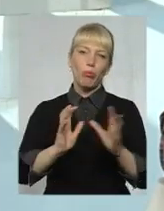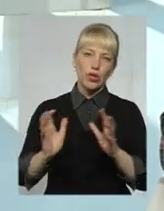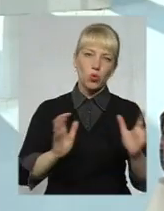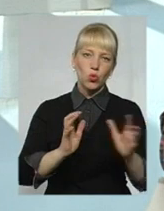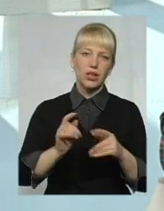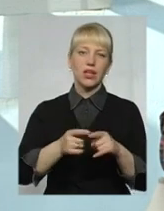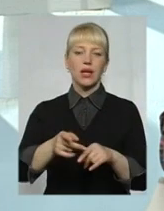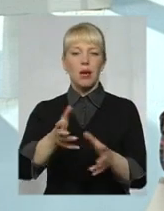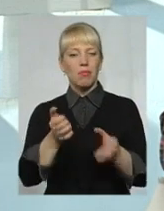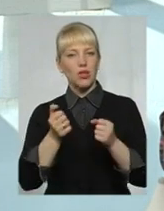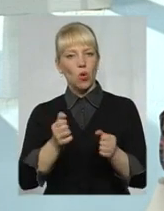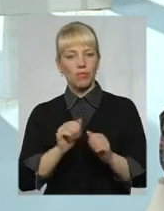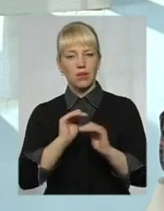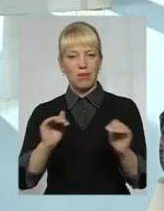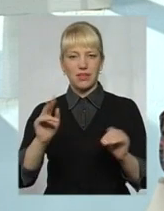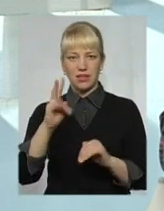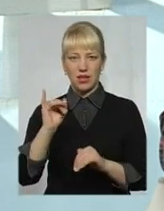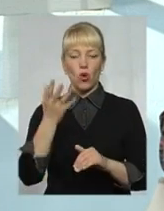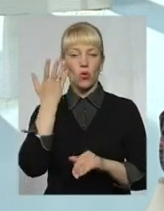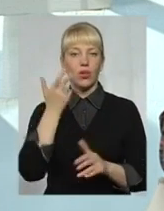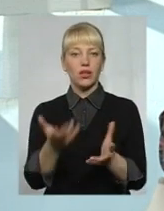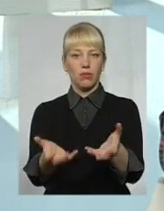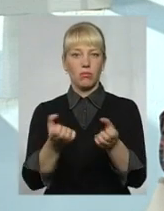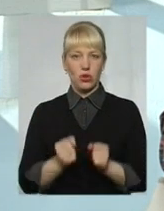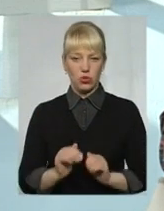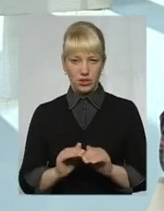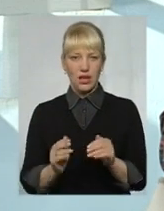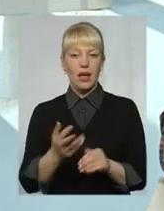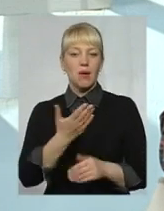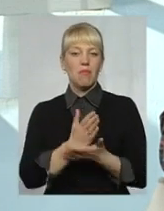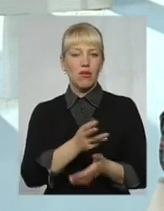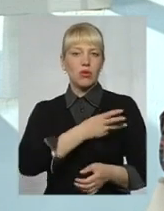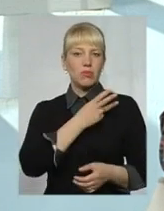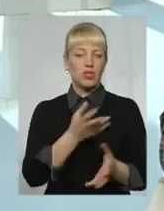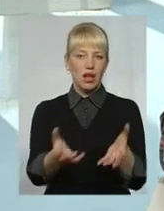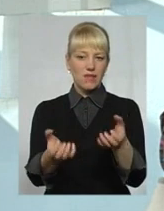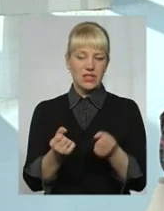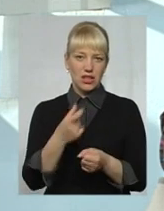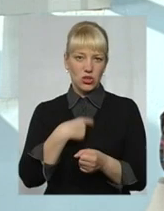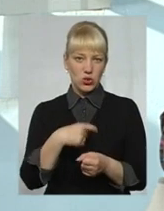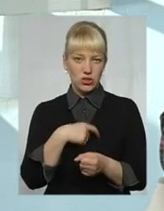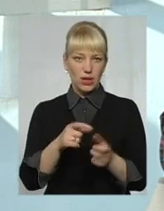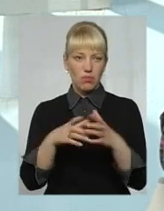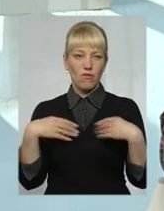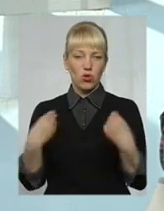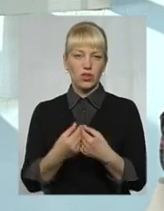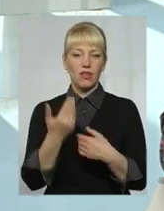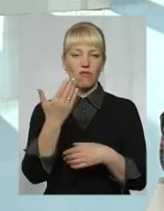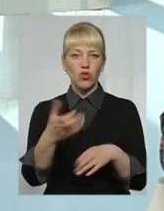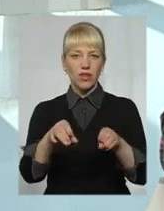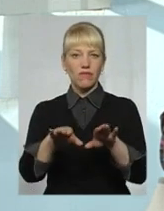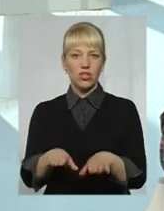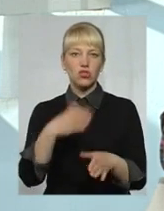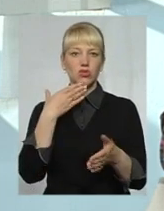прийомні батьки, коли вони беруть дітей, мають бажання взяти дітей до себе в родину, вони вирішують в більшості